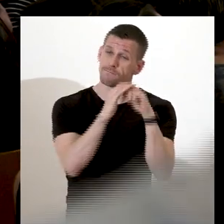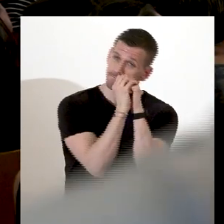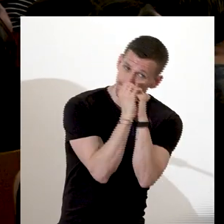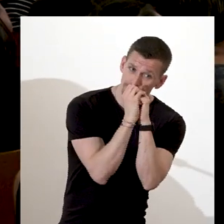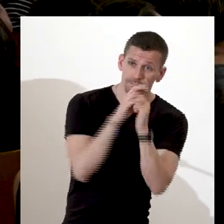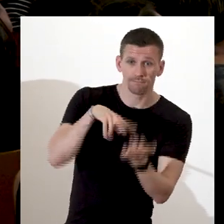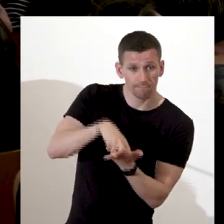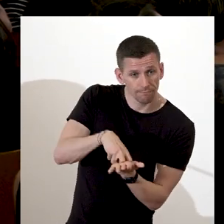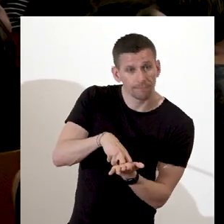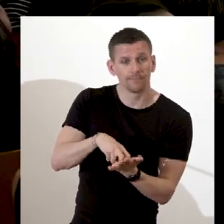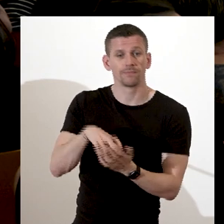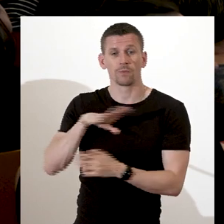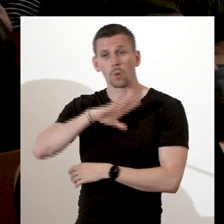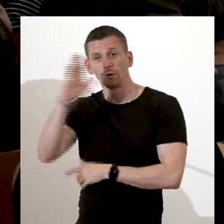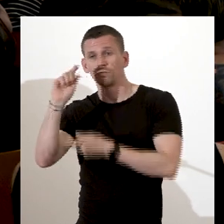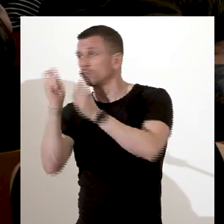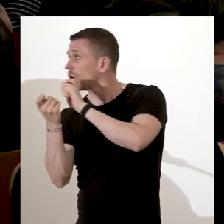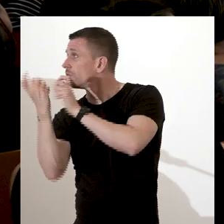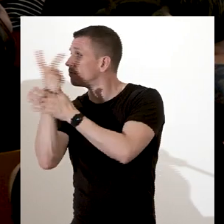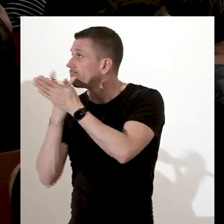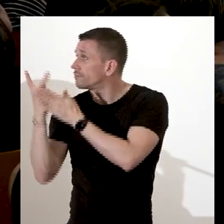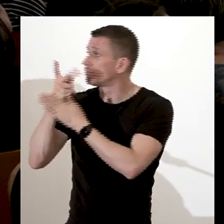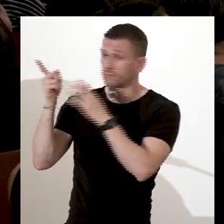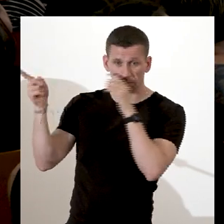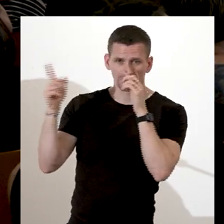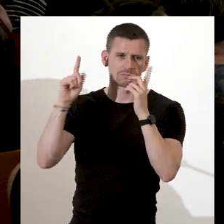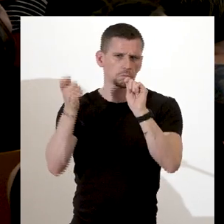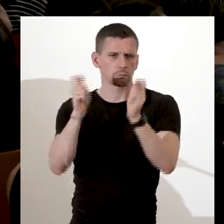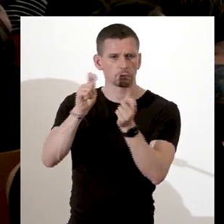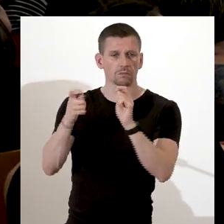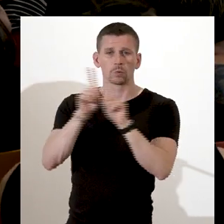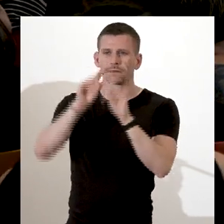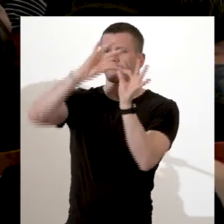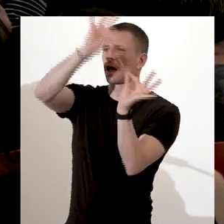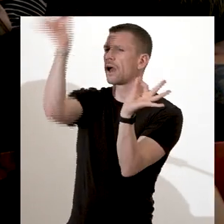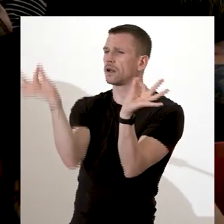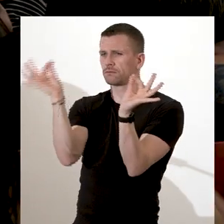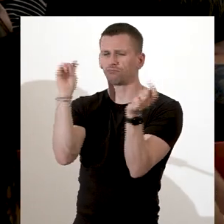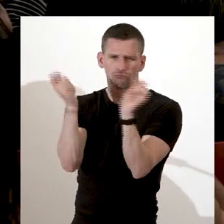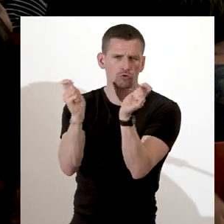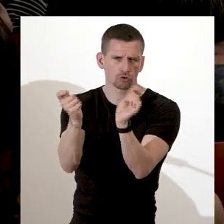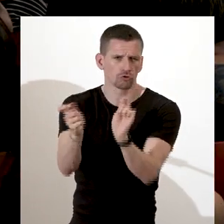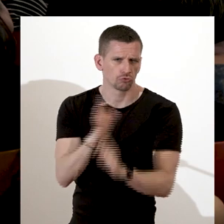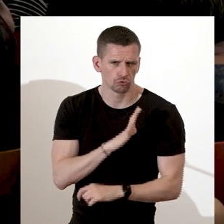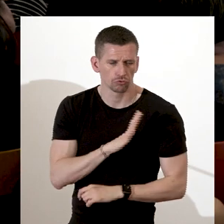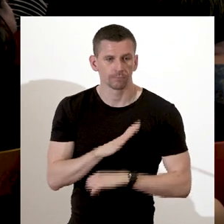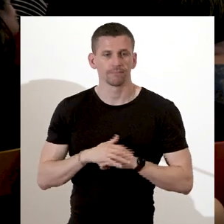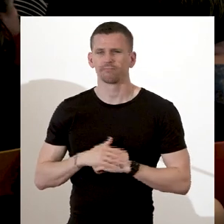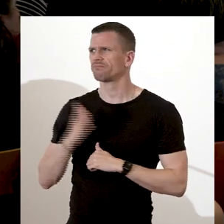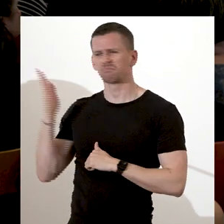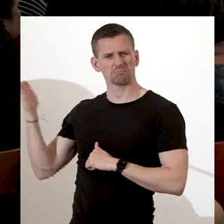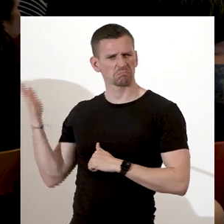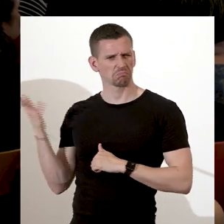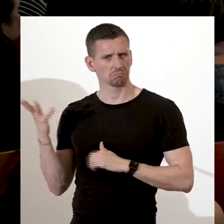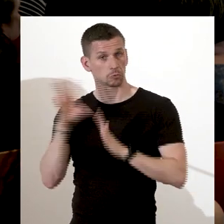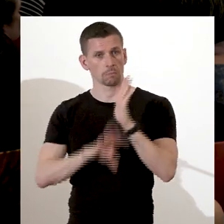changera, et elle sera utilisée cette image finalement comme le, elle sera emblématique si vous voulez du mouvement d'abord contre la traite, d